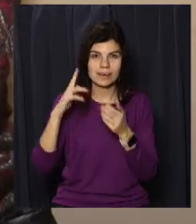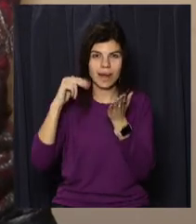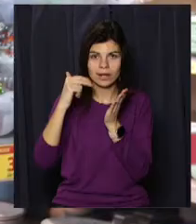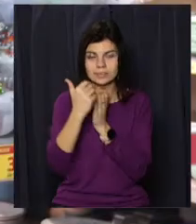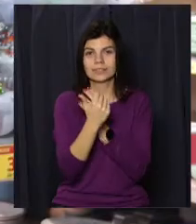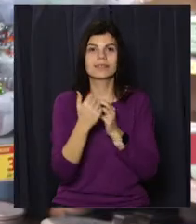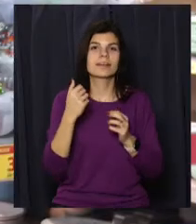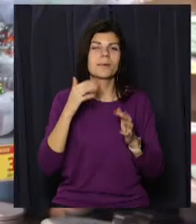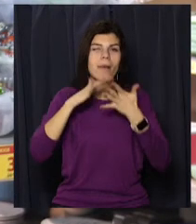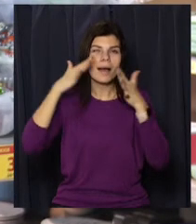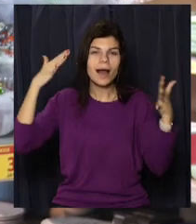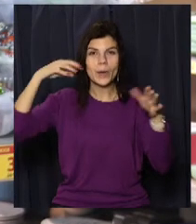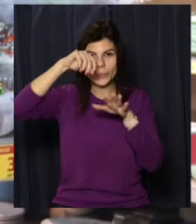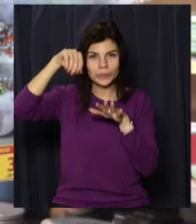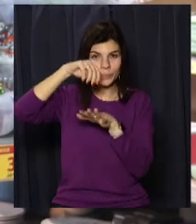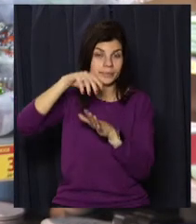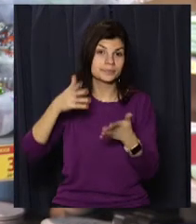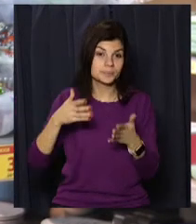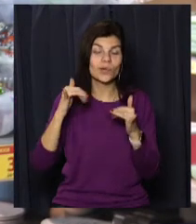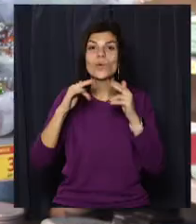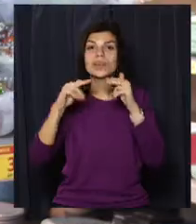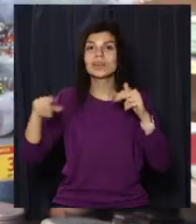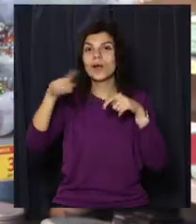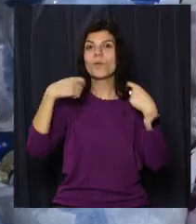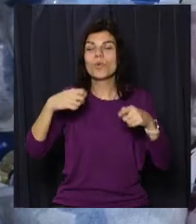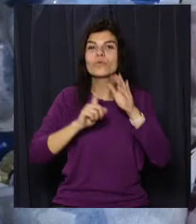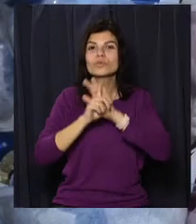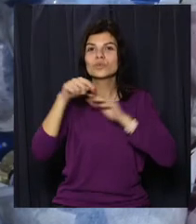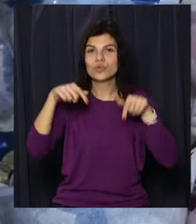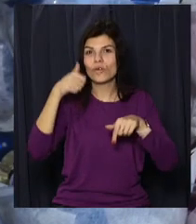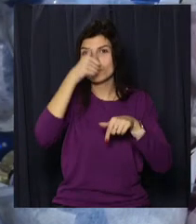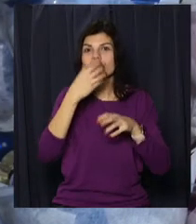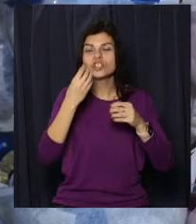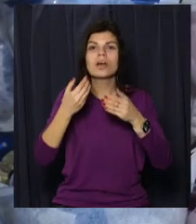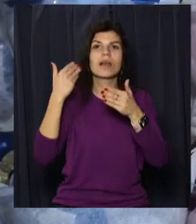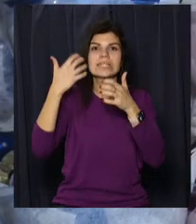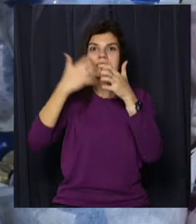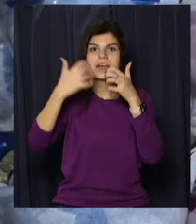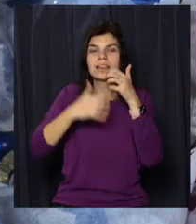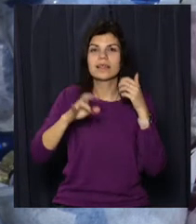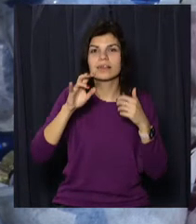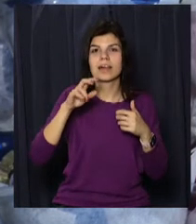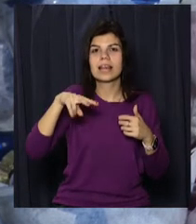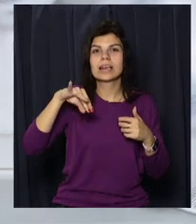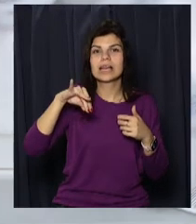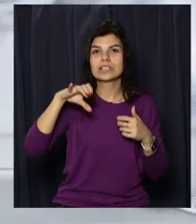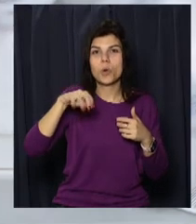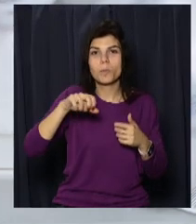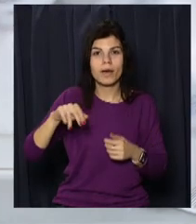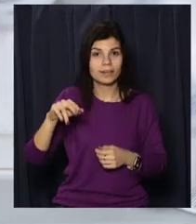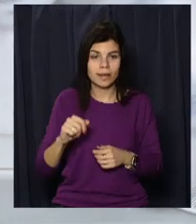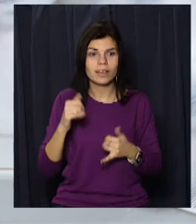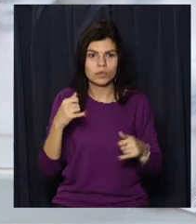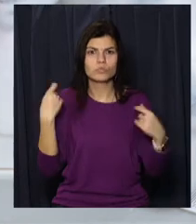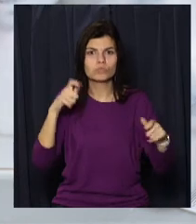все просто. У Дніпрі ялинкові прикраси почали продавати цьогоріч ще з середини листопада, кажуть продавці. І розліталися